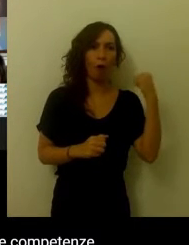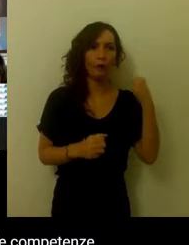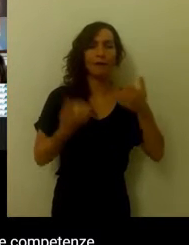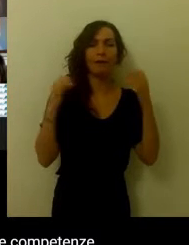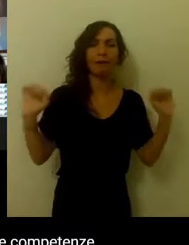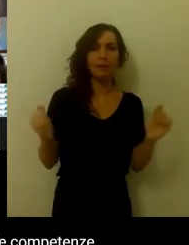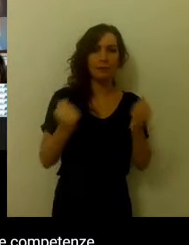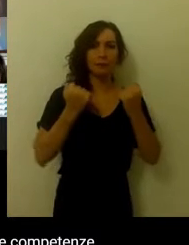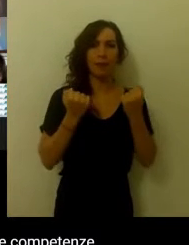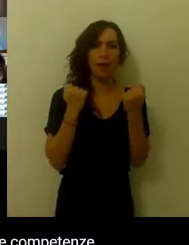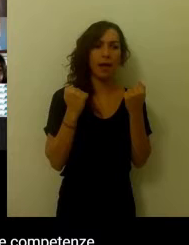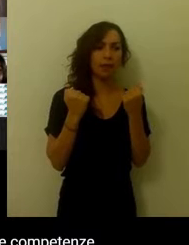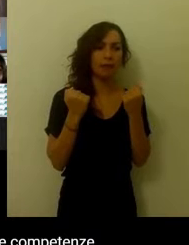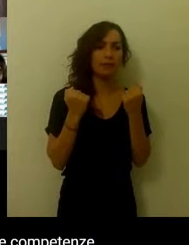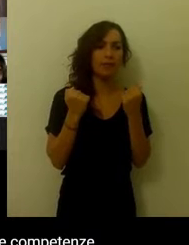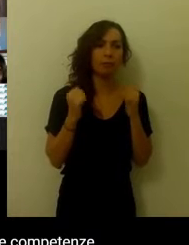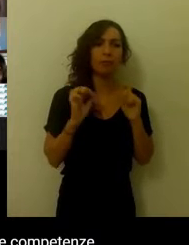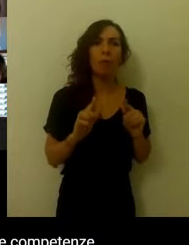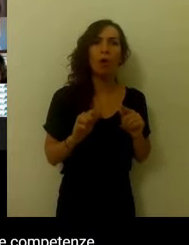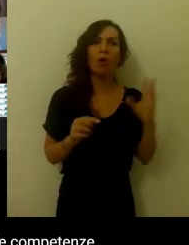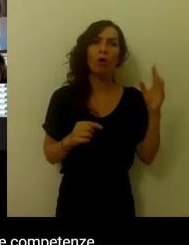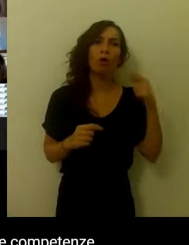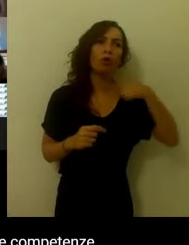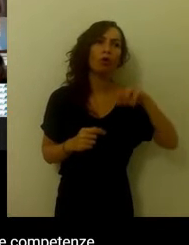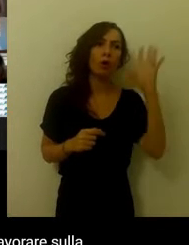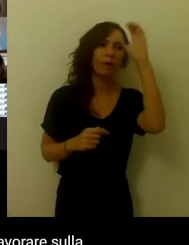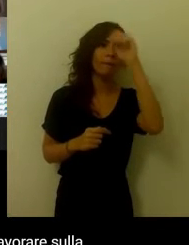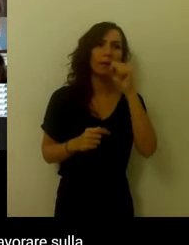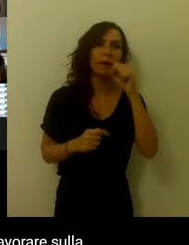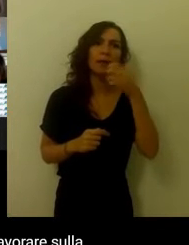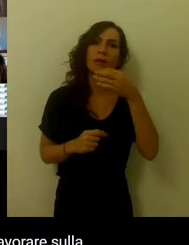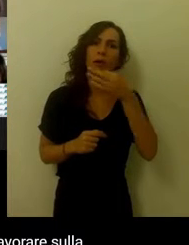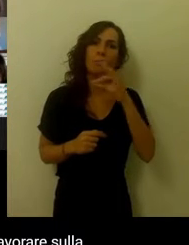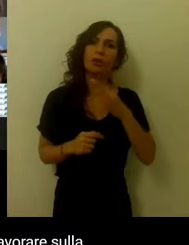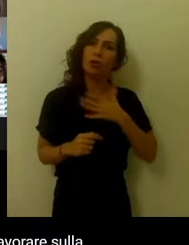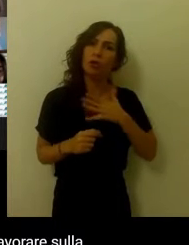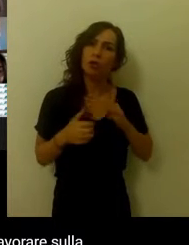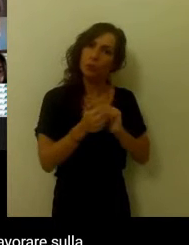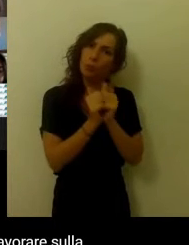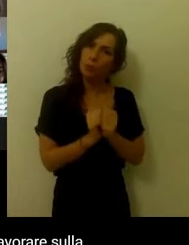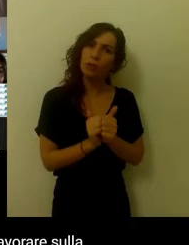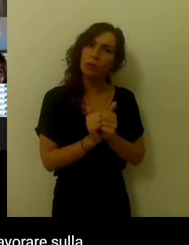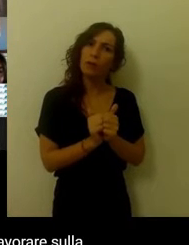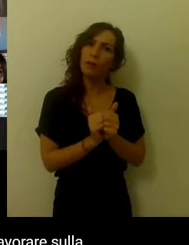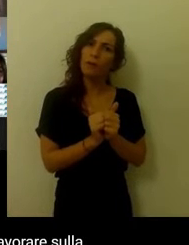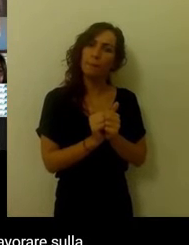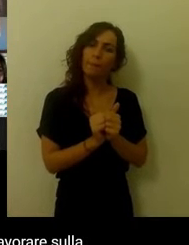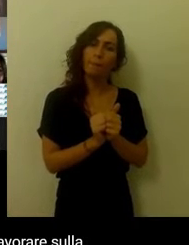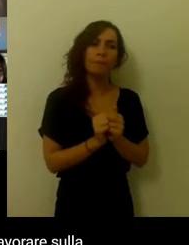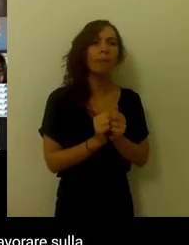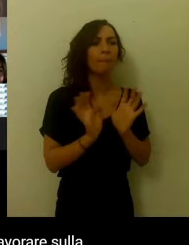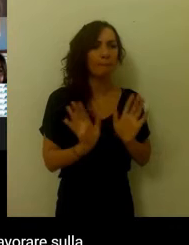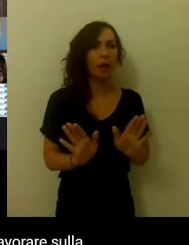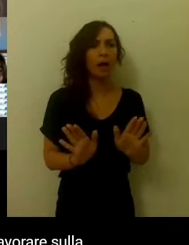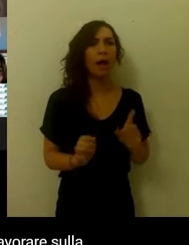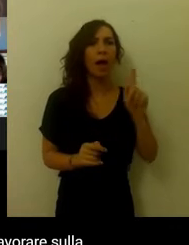flessibilità, ci porta a capire che noi possiamo avere delle competenze sportive. Nel contempo, l